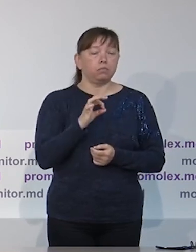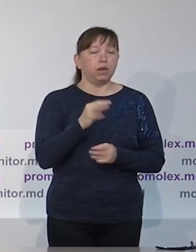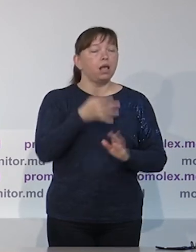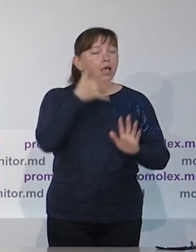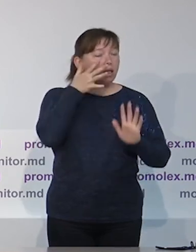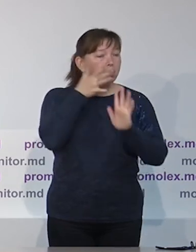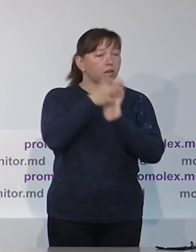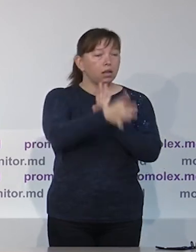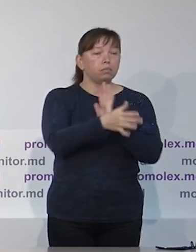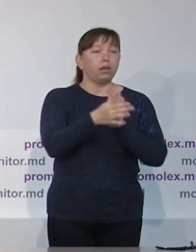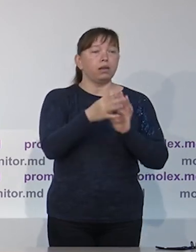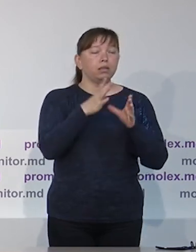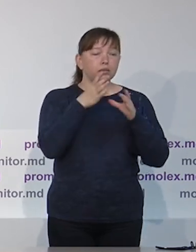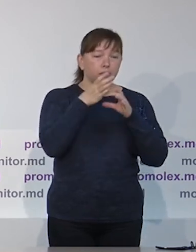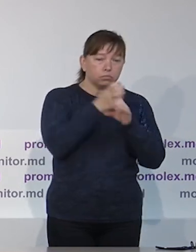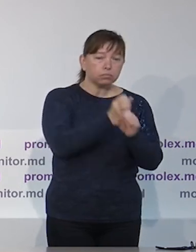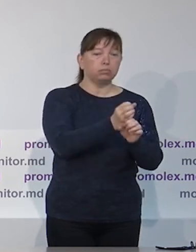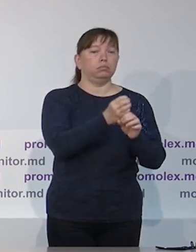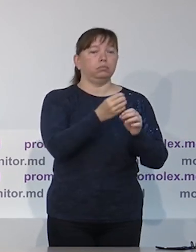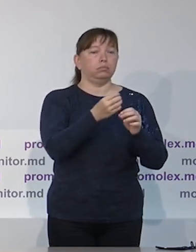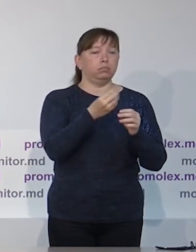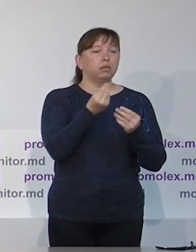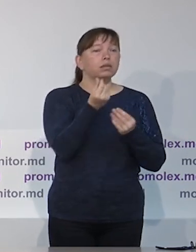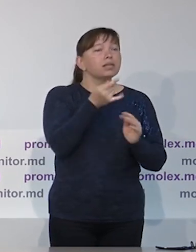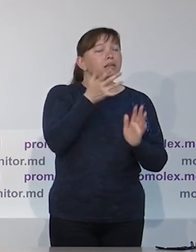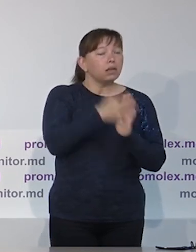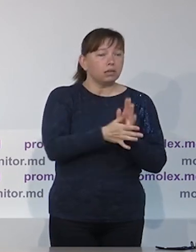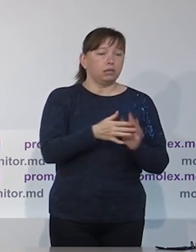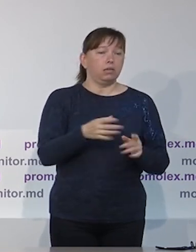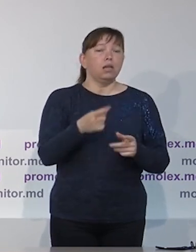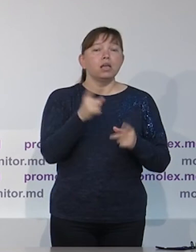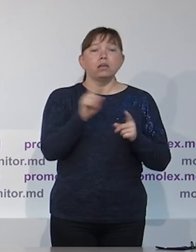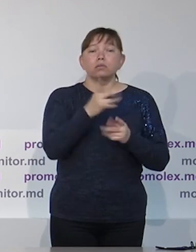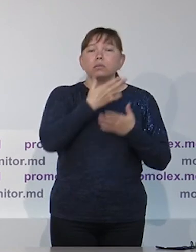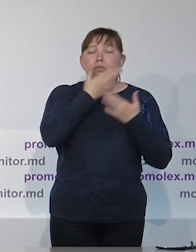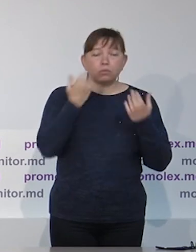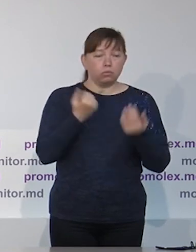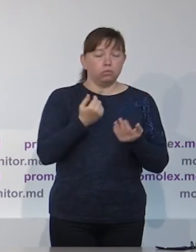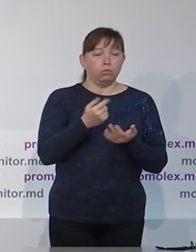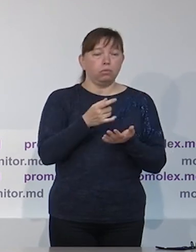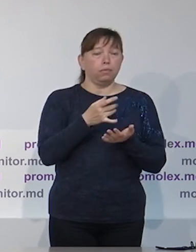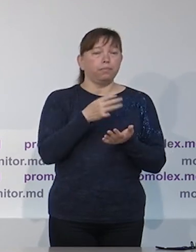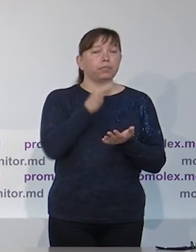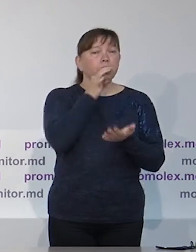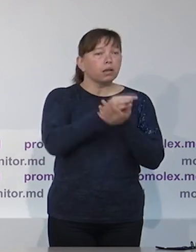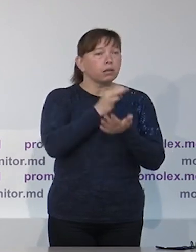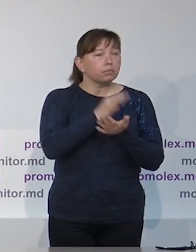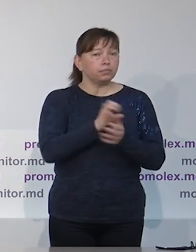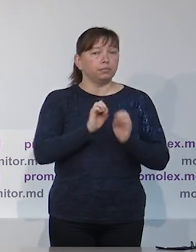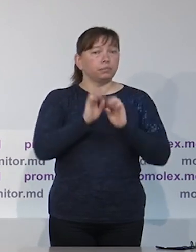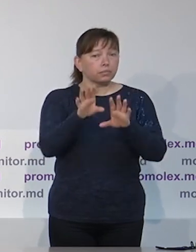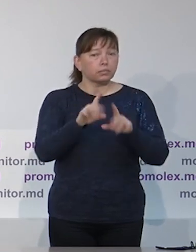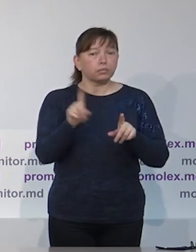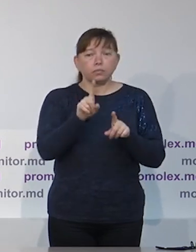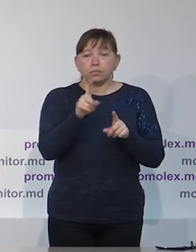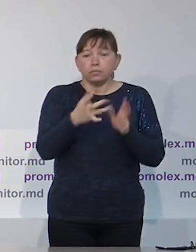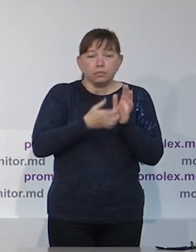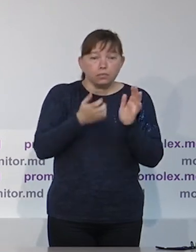конкурентов, так и путем активного мониторинга со стороны ЦИК. Речь о